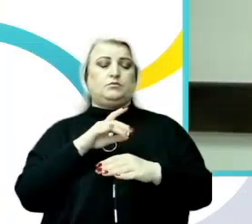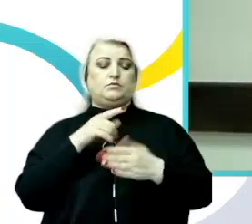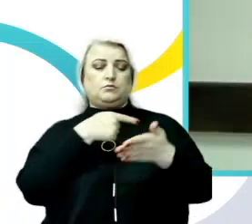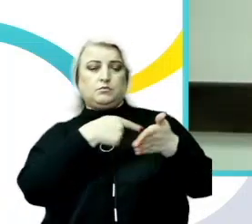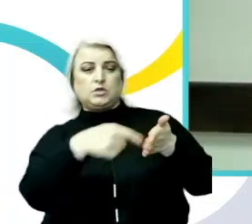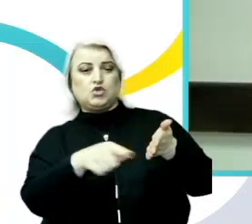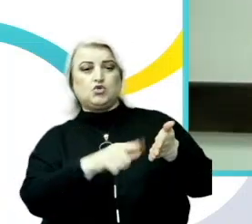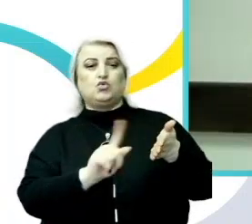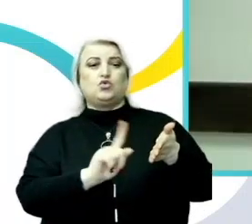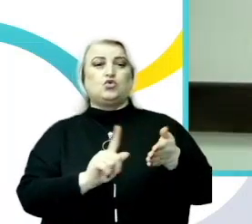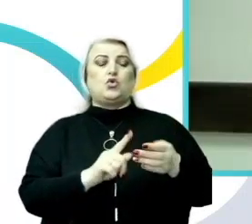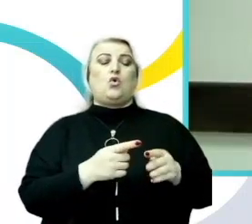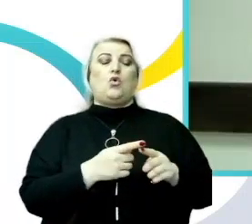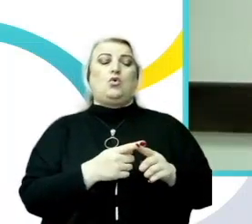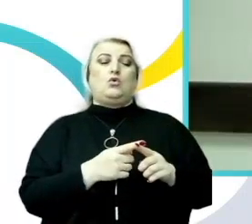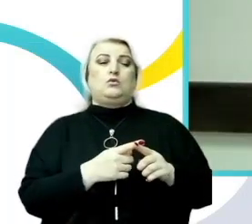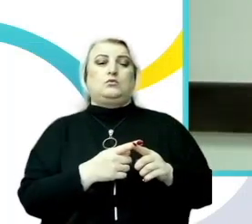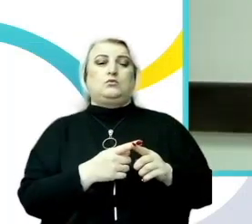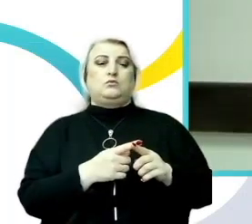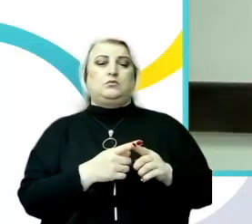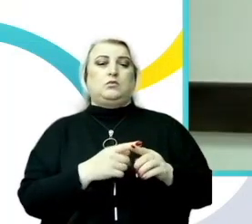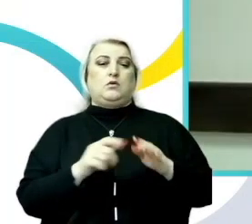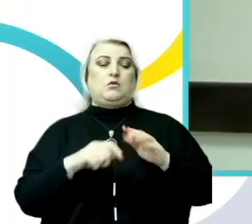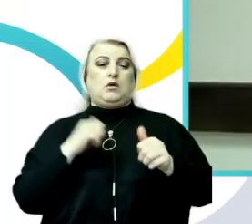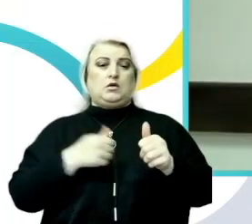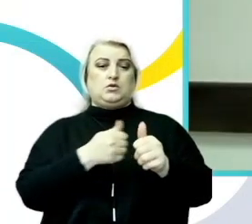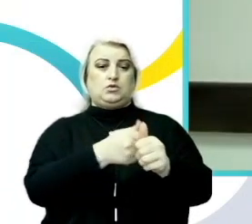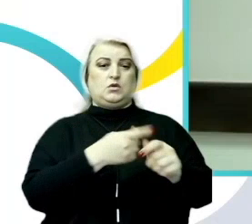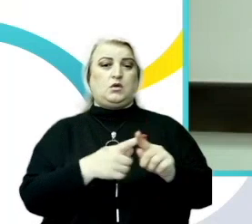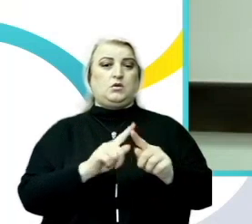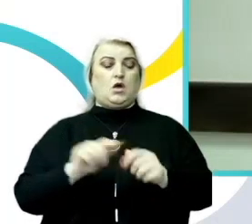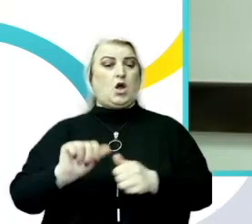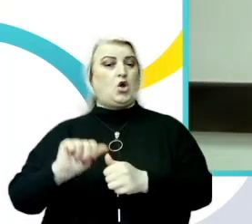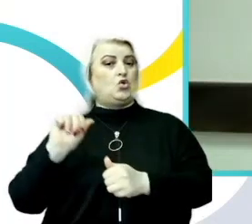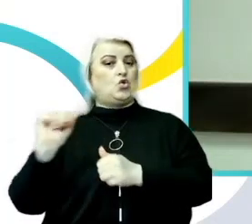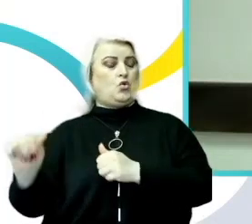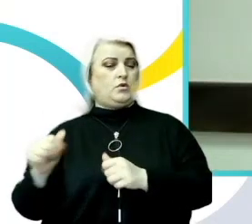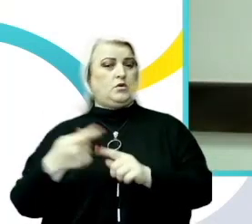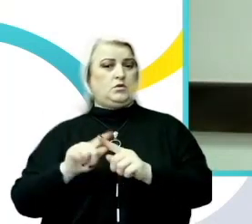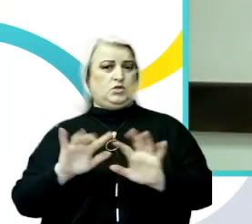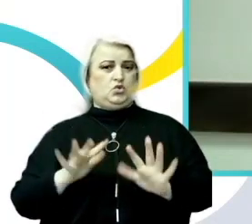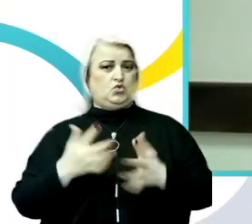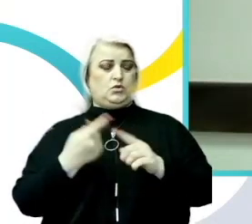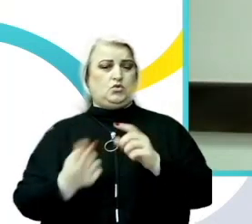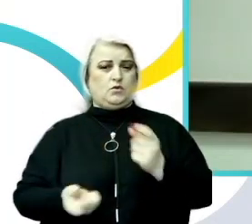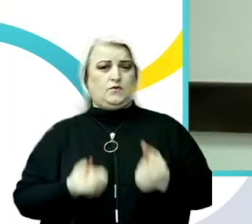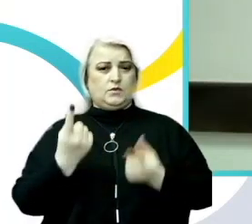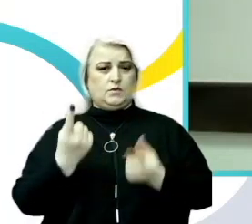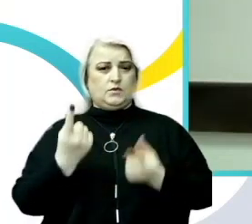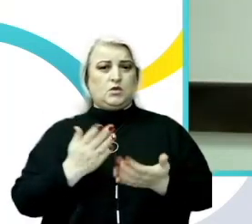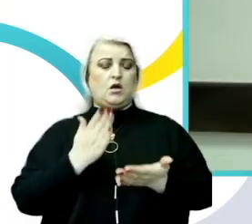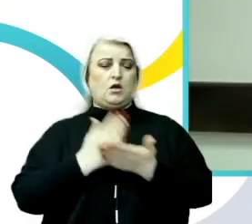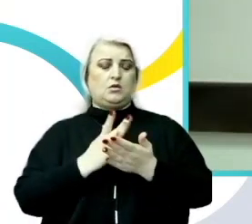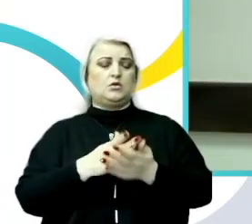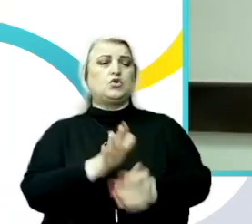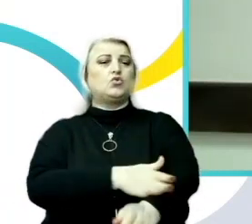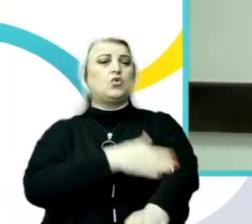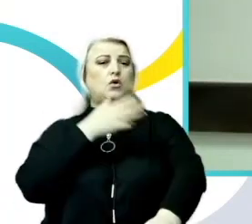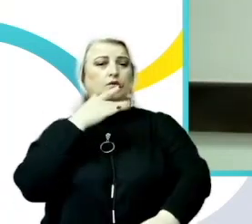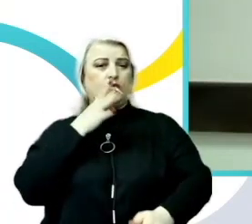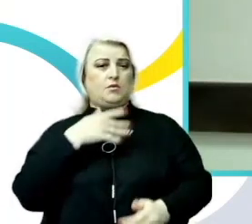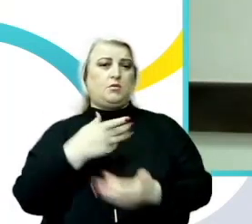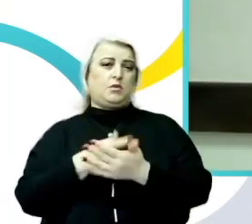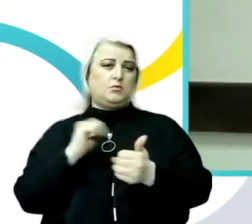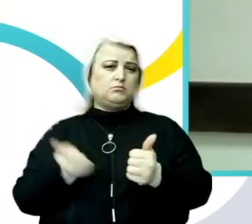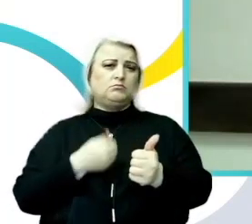proces cu efecte care durează dincolo de cazurile în care apar și are efecte de lungă durată asupra persoane